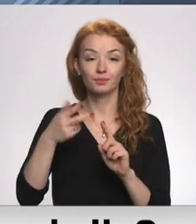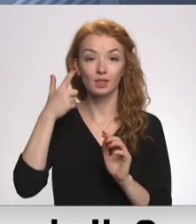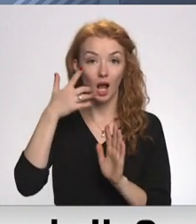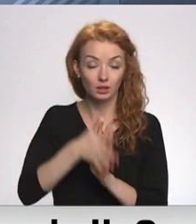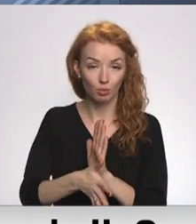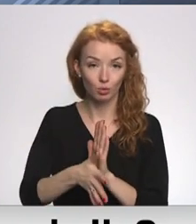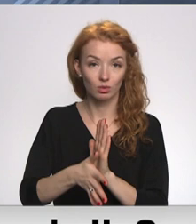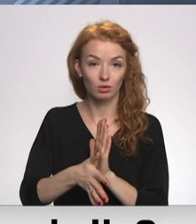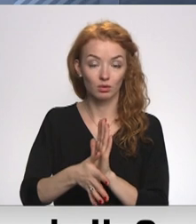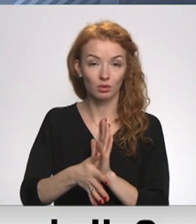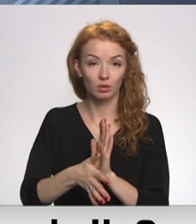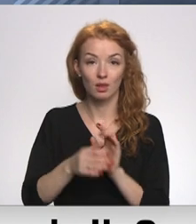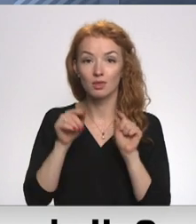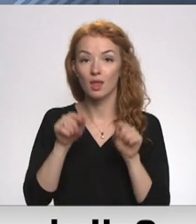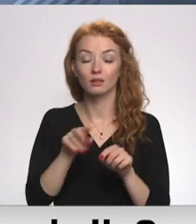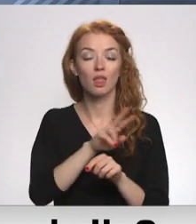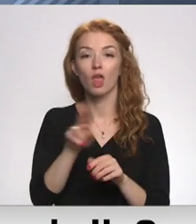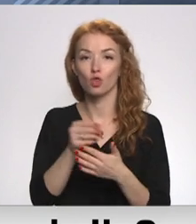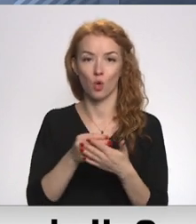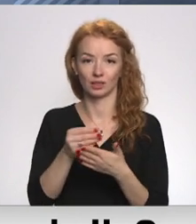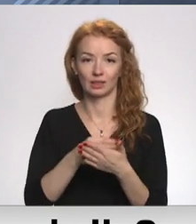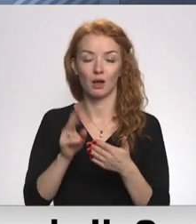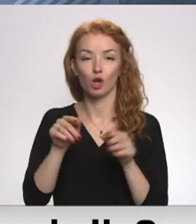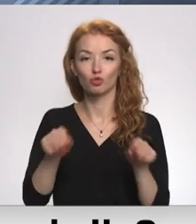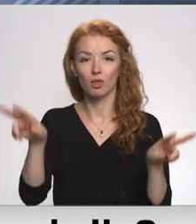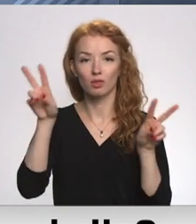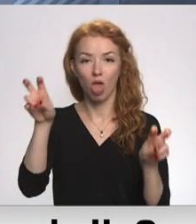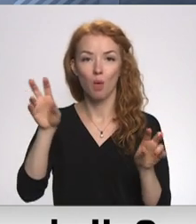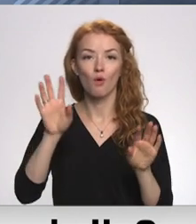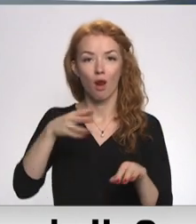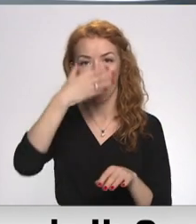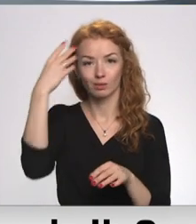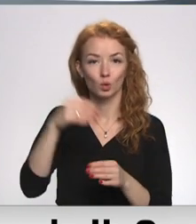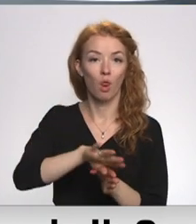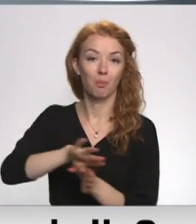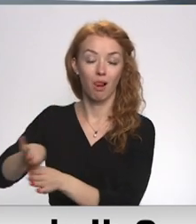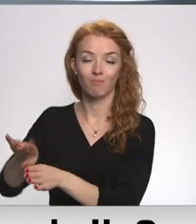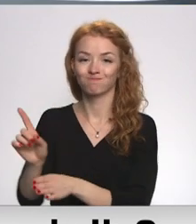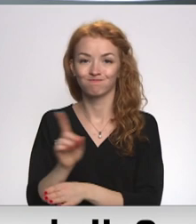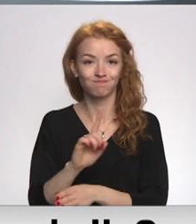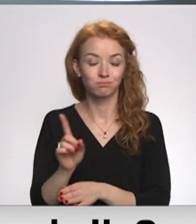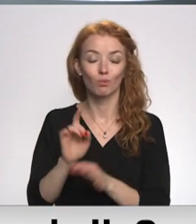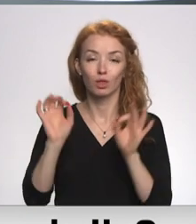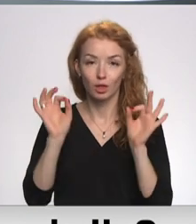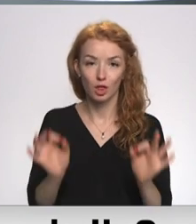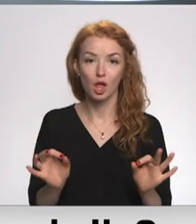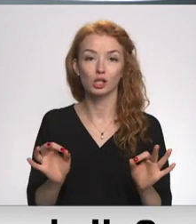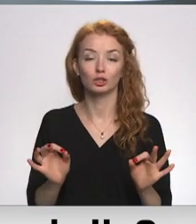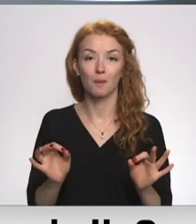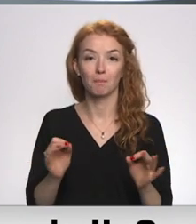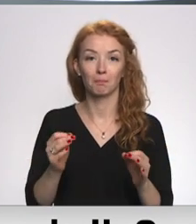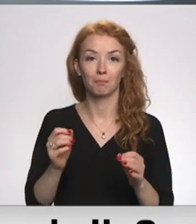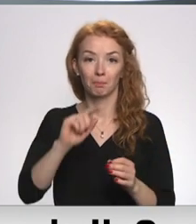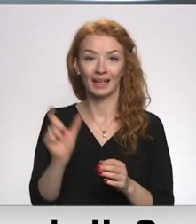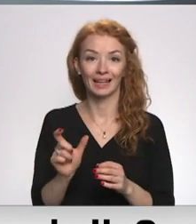ka tas nenozīmē, ka šo tēmu mēs varam nolikt malā. Jo neizbēgami mirklīgi,